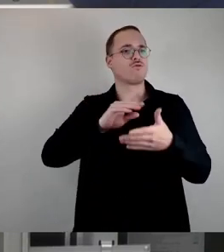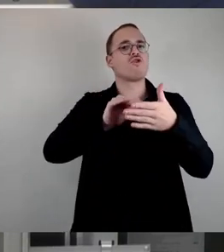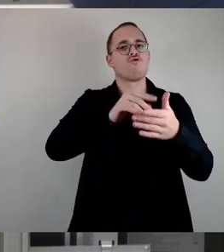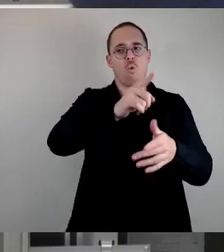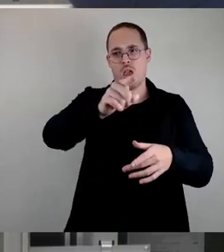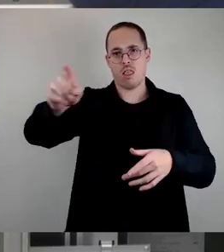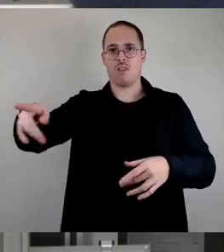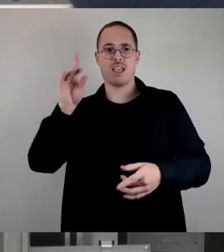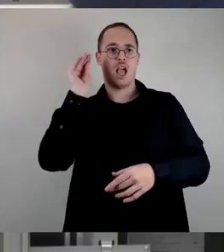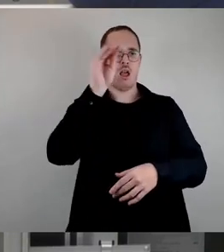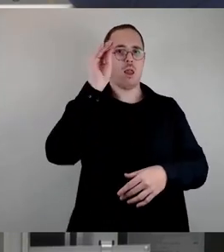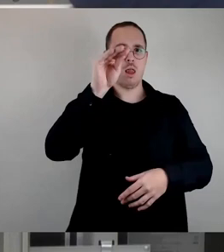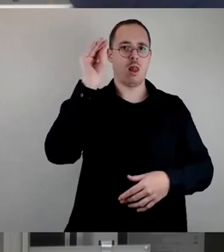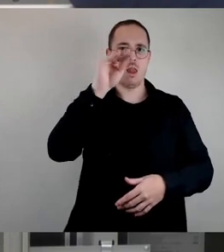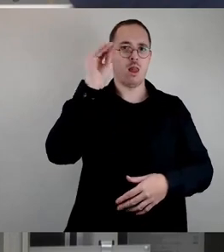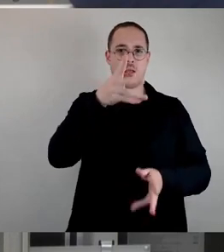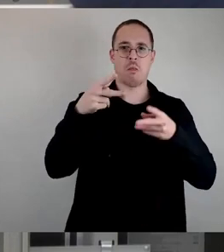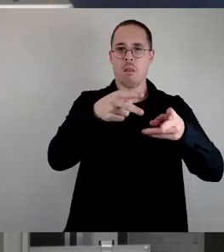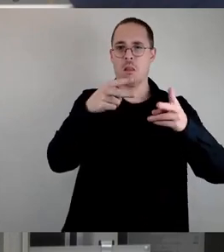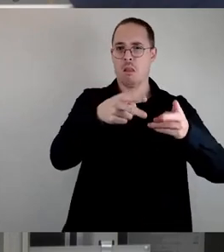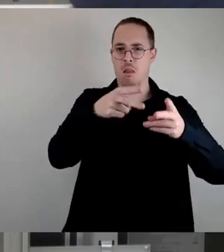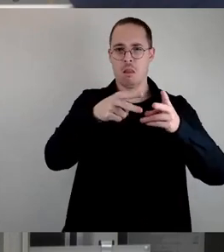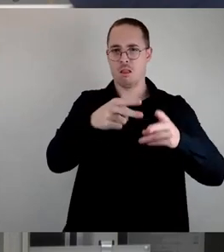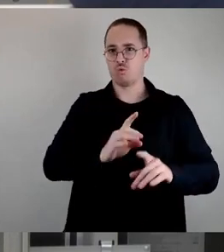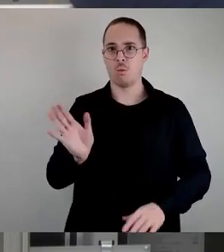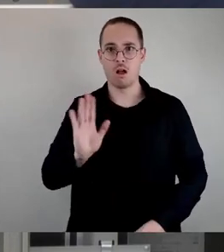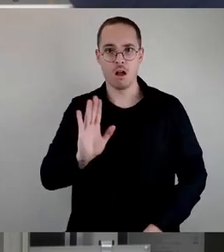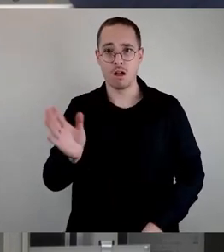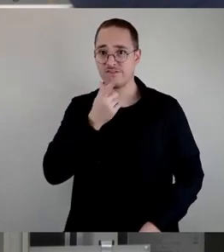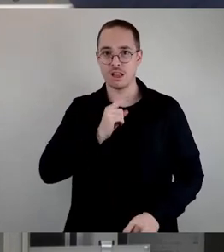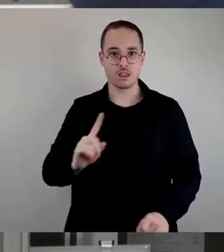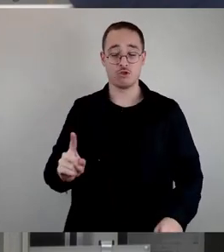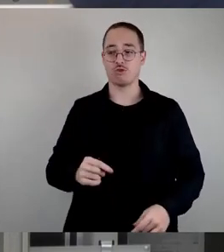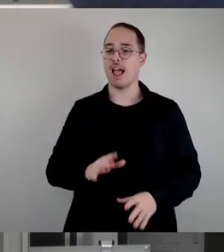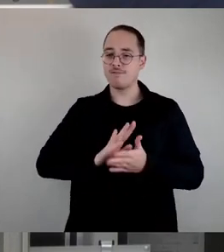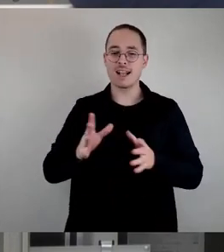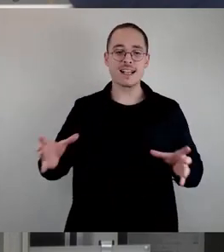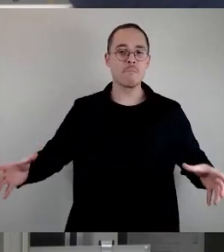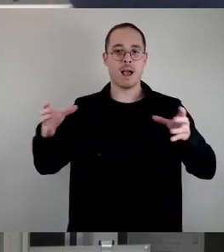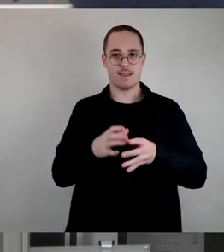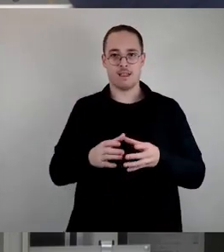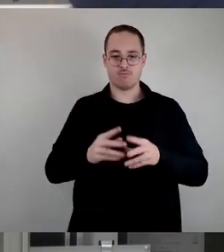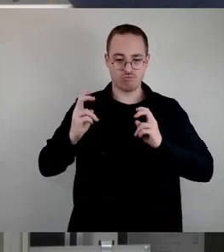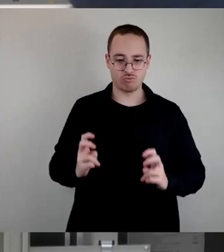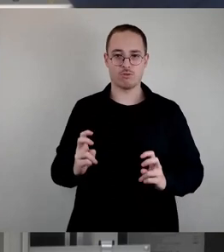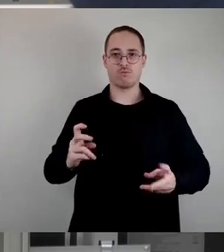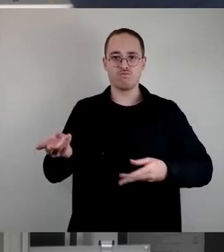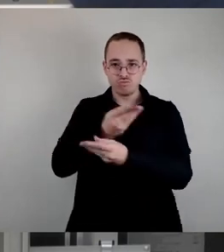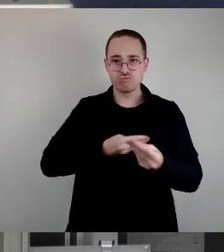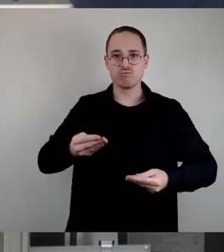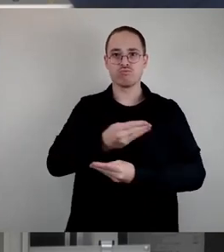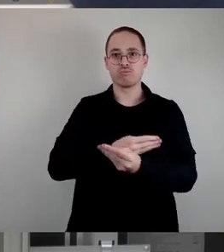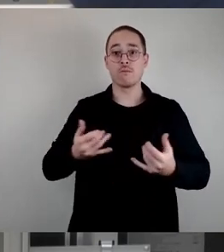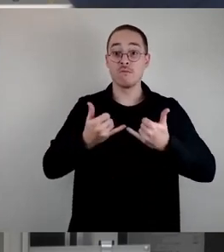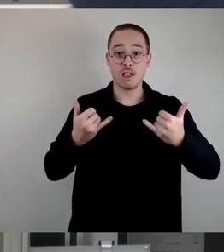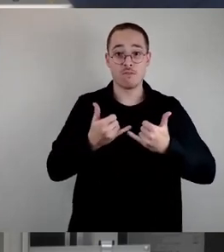einfach gemeinsam mit Schulgemeinschaften zusammensetzt und überlegt, wie kann es gehen. Familien, wir geben auch, liebe